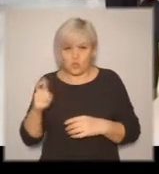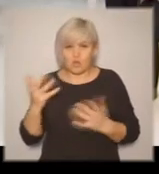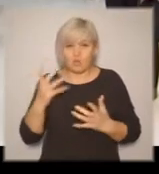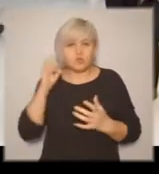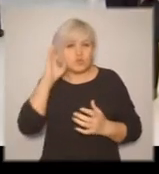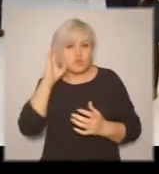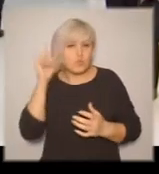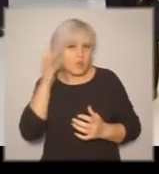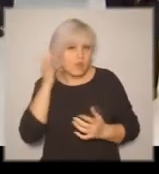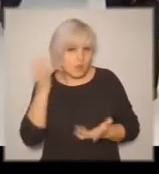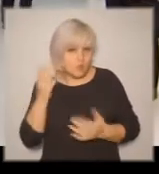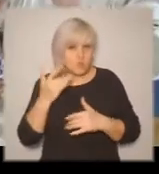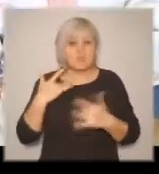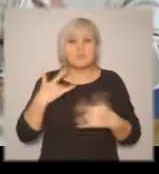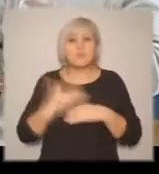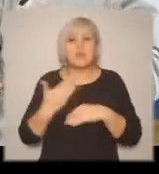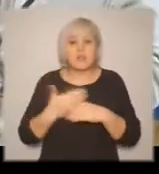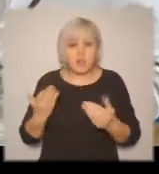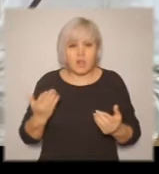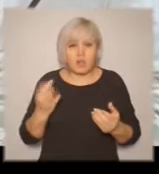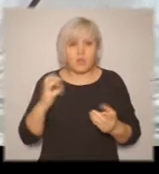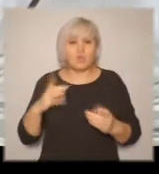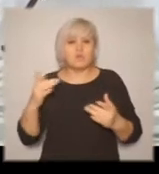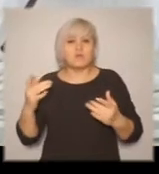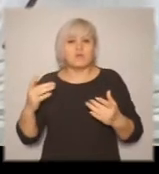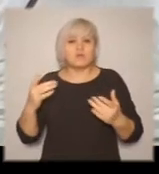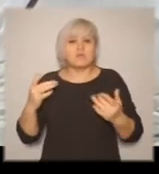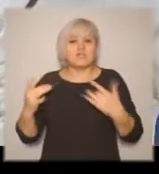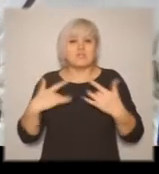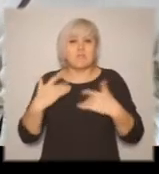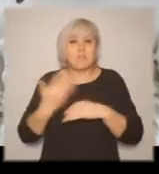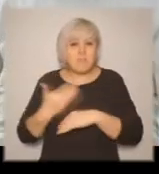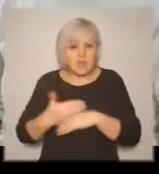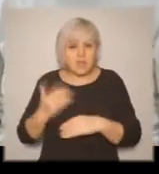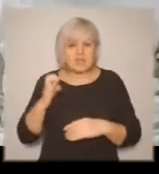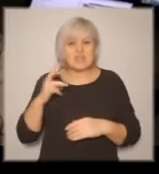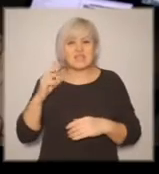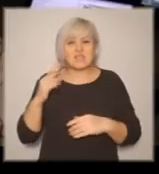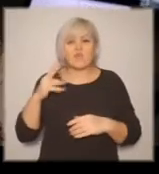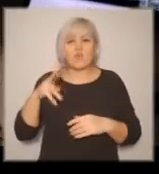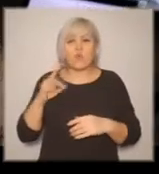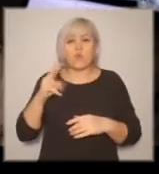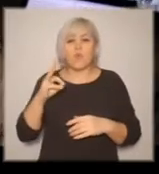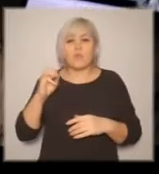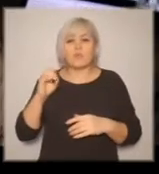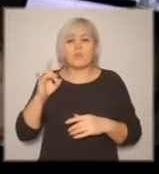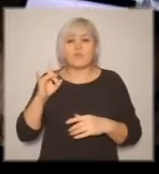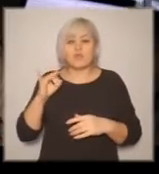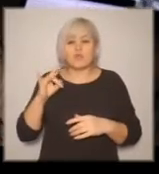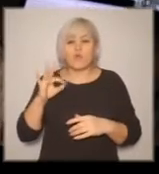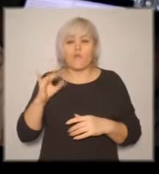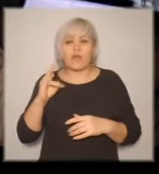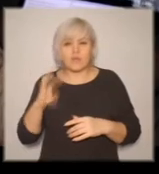от спектаклей с тифлокомментированием для незрячих. Большое количество визуальной составляющей, которые недоступны незрячимам без